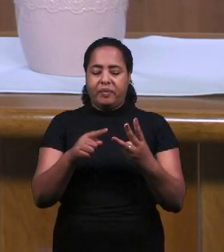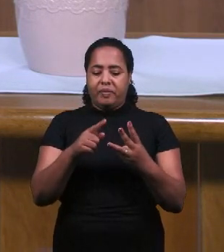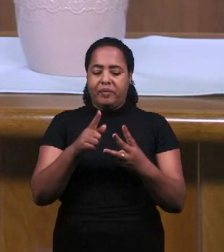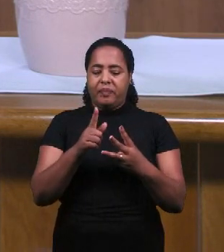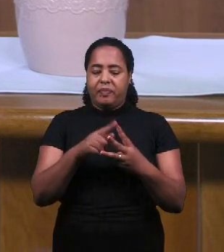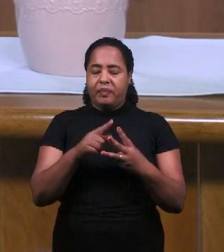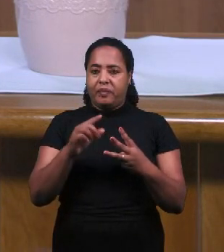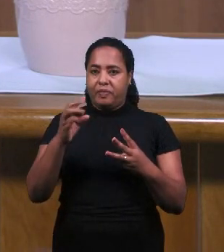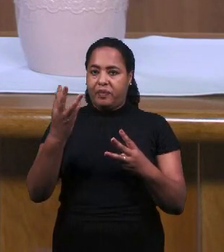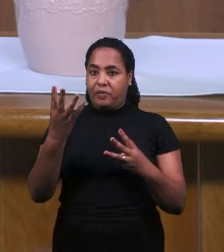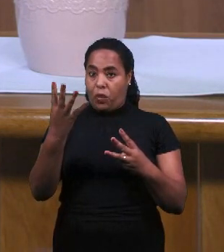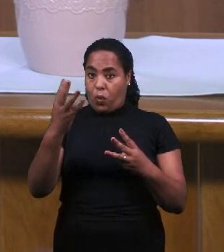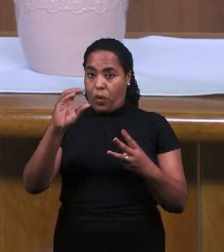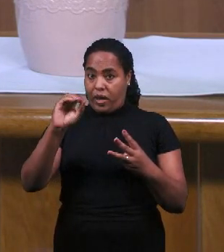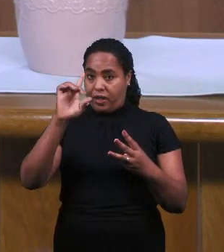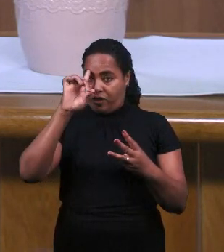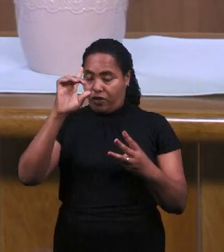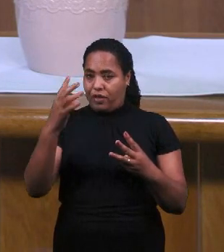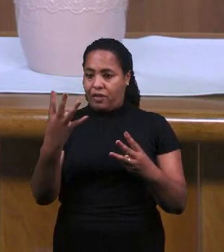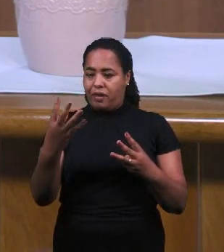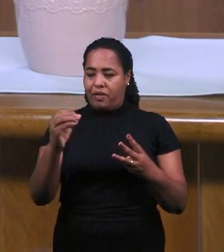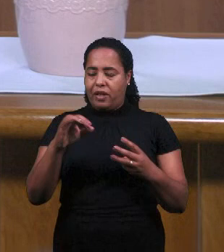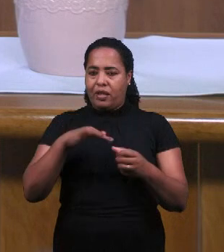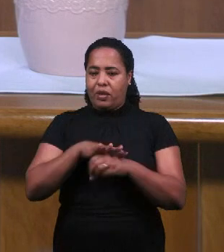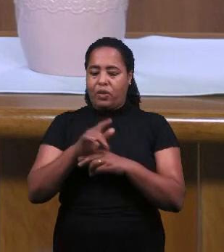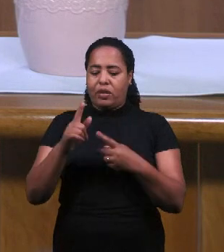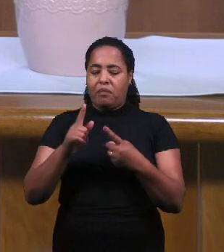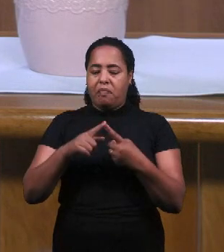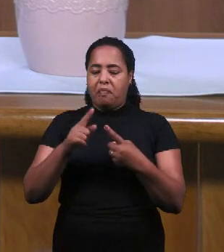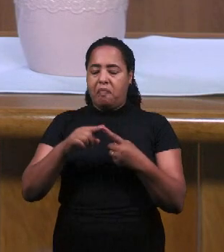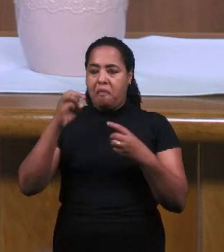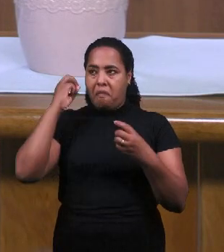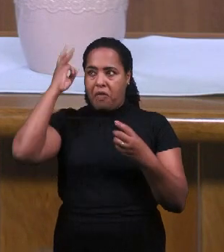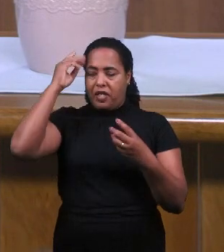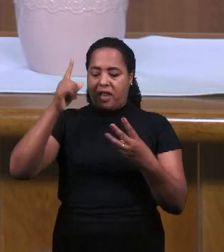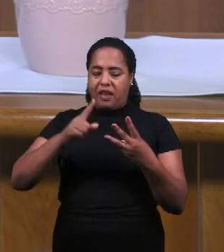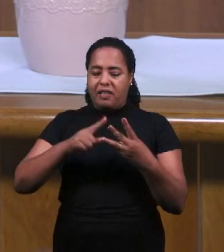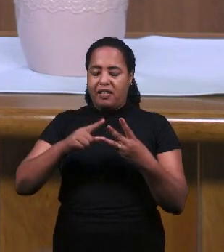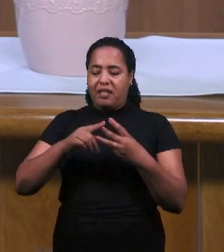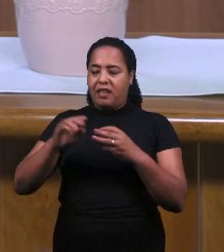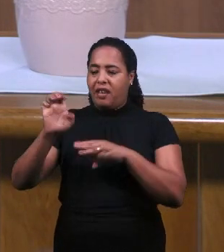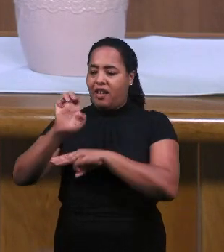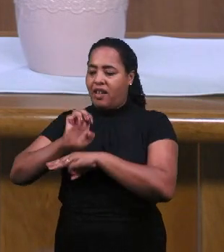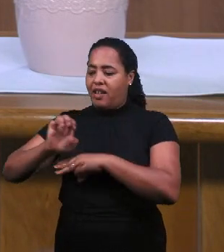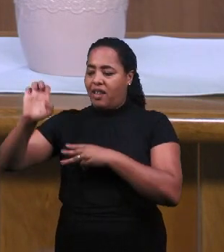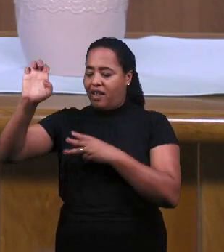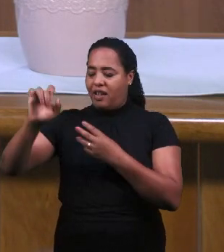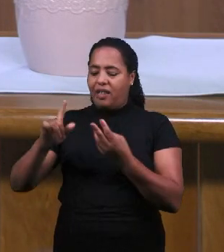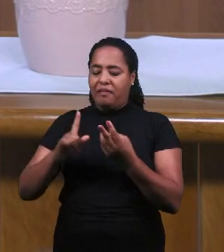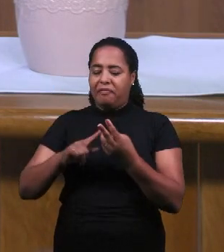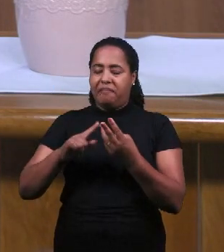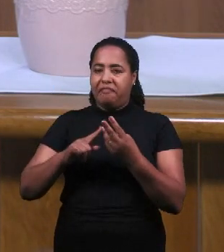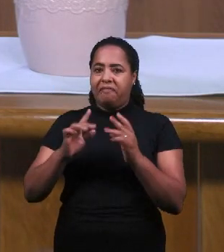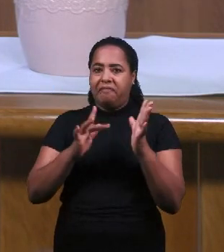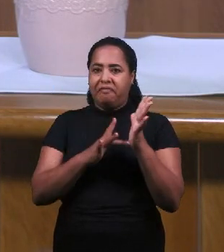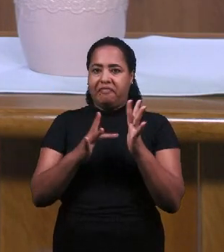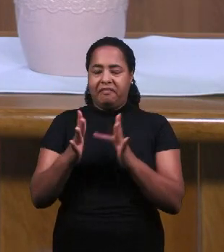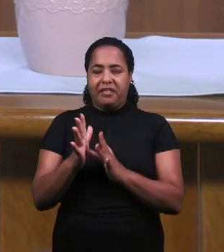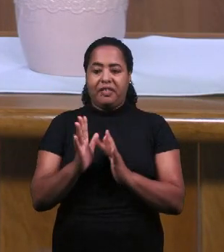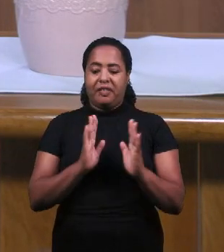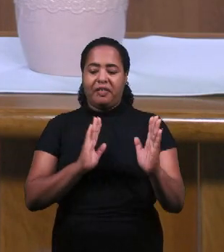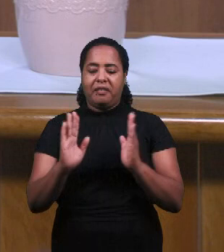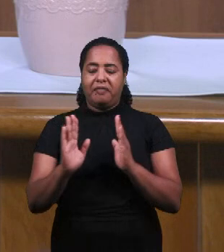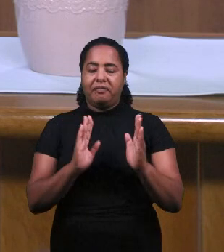Трое Это Были Моисей Или Иисус 40 дней 40 ночей Без